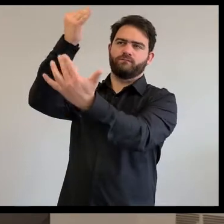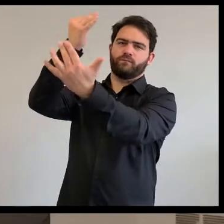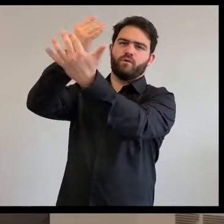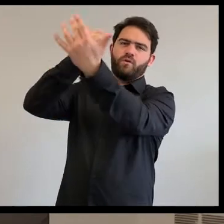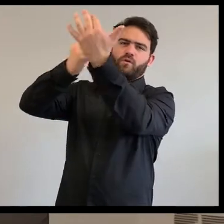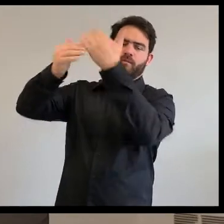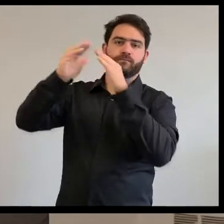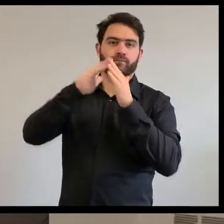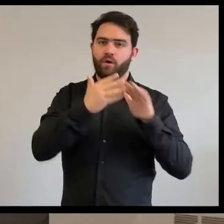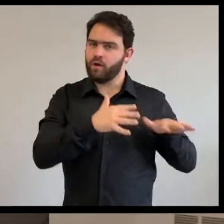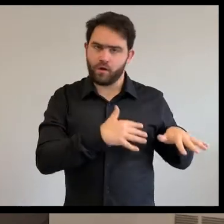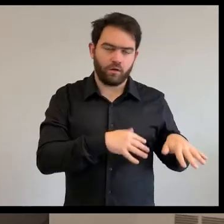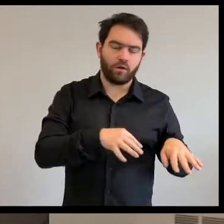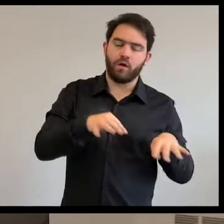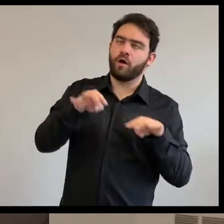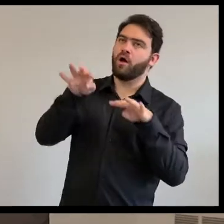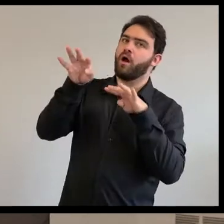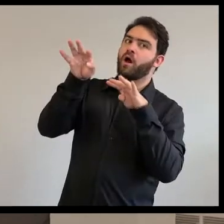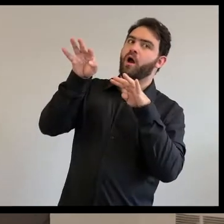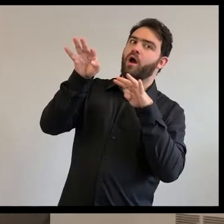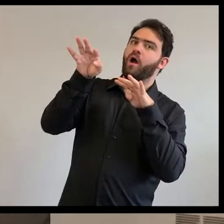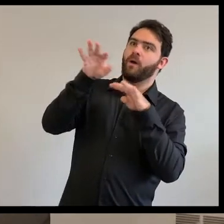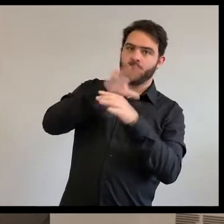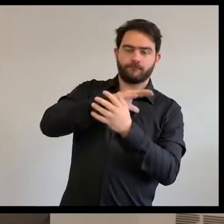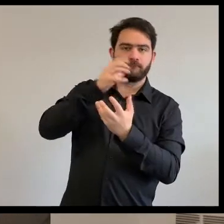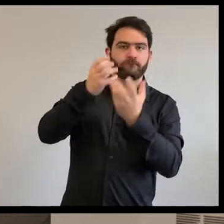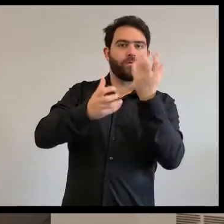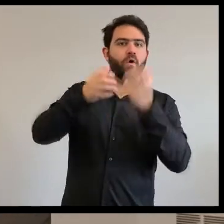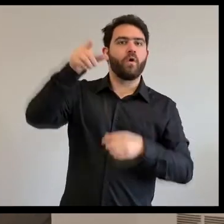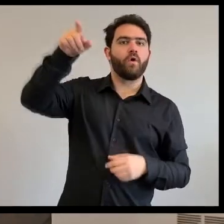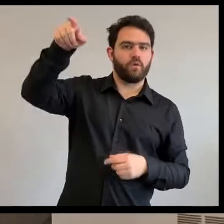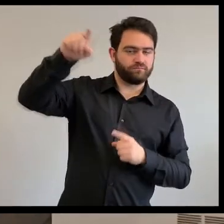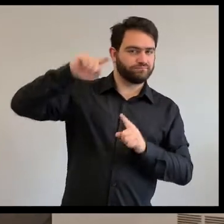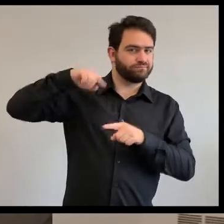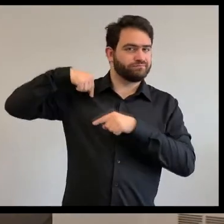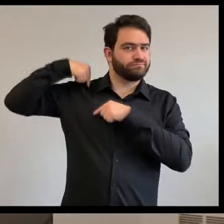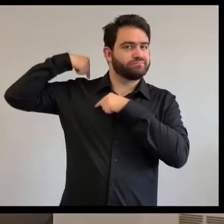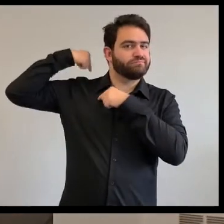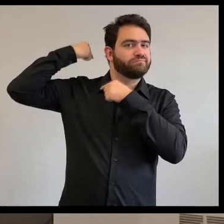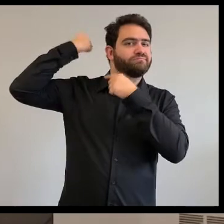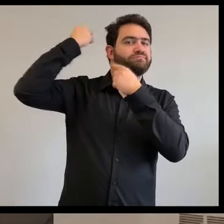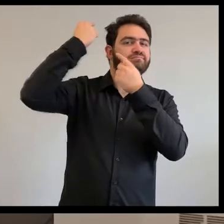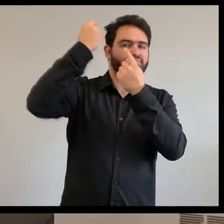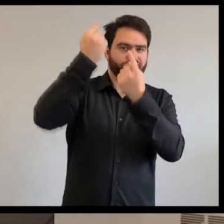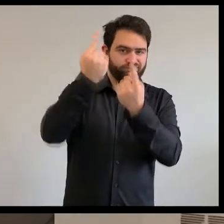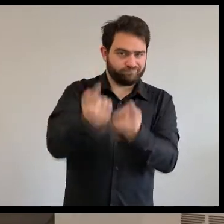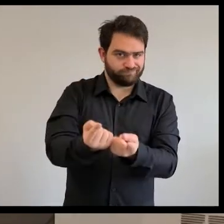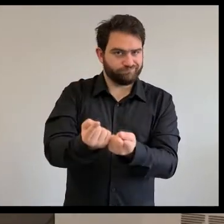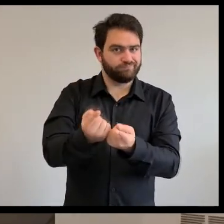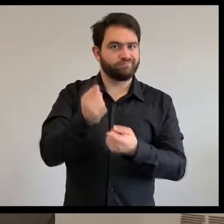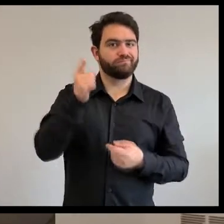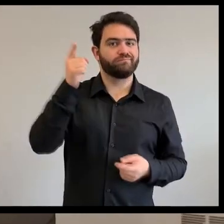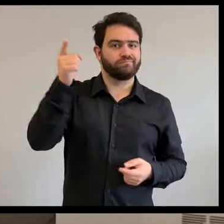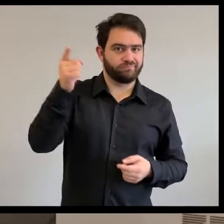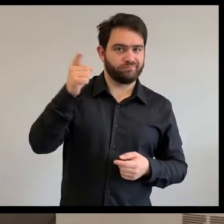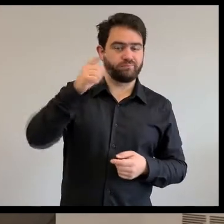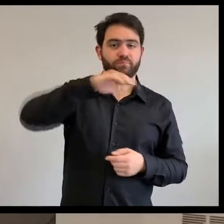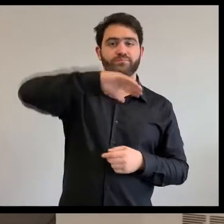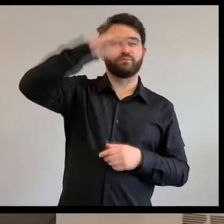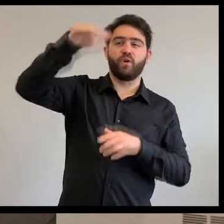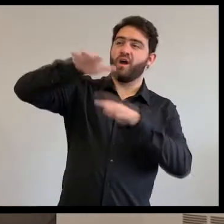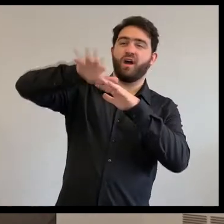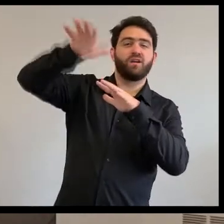Et c'est comme ça que les choirs, on peut avoir le feu. Et depuis ces jours, dans la montagne, on voit qu'il y a des parties,